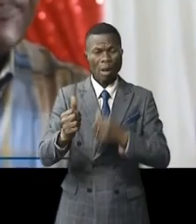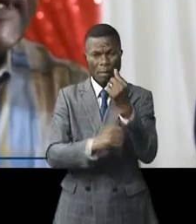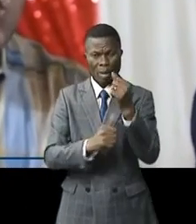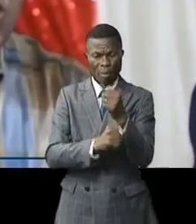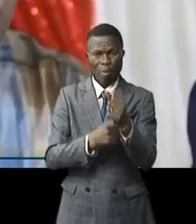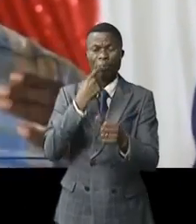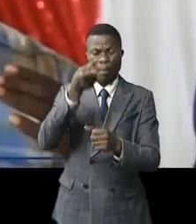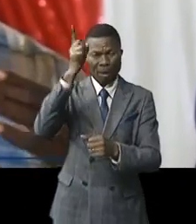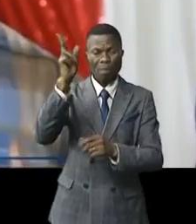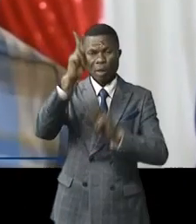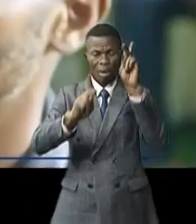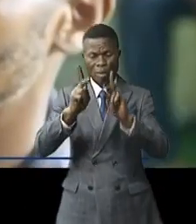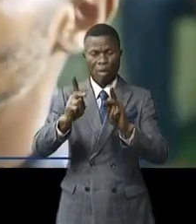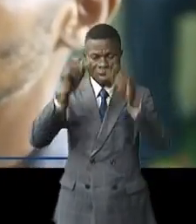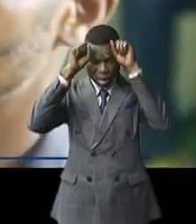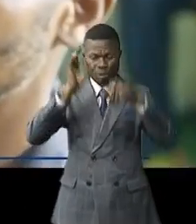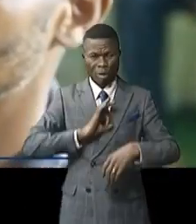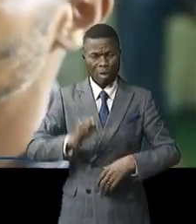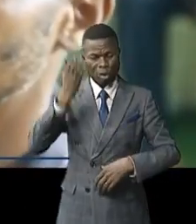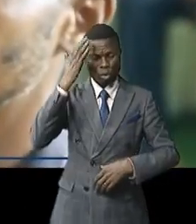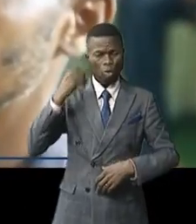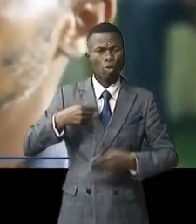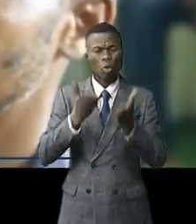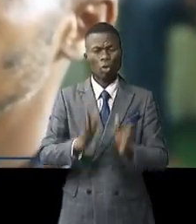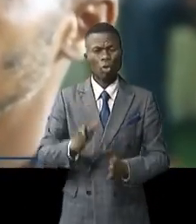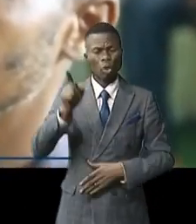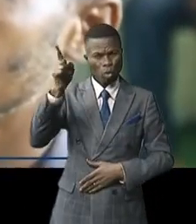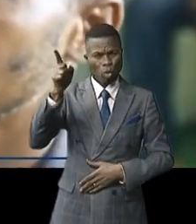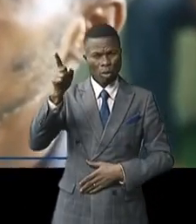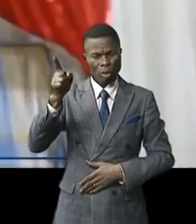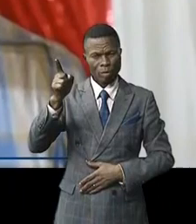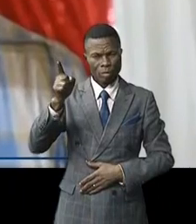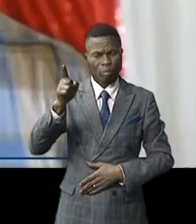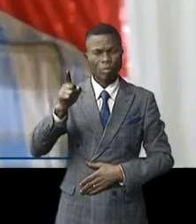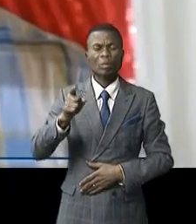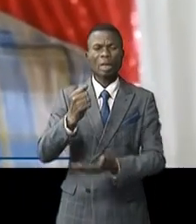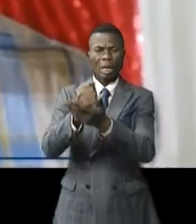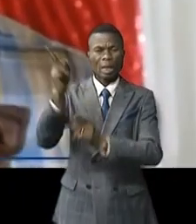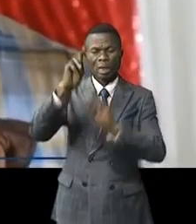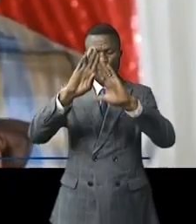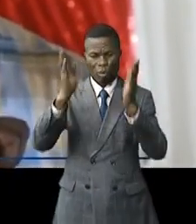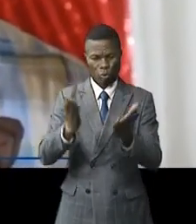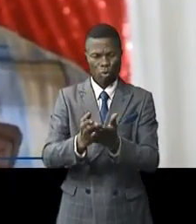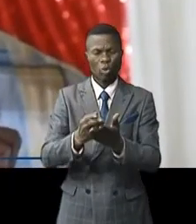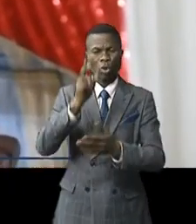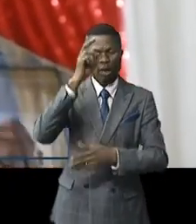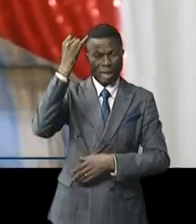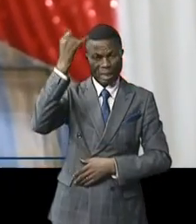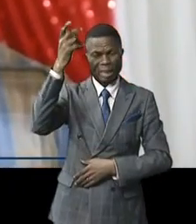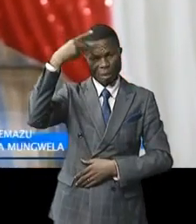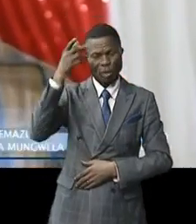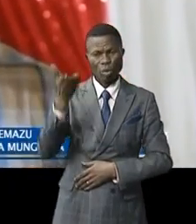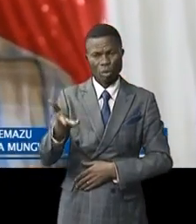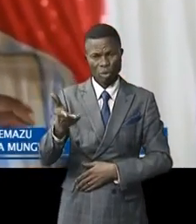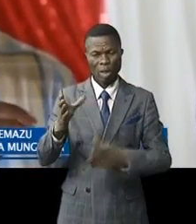dit le peuple est d'abord à notre attendement, nous les craiseurs, nous pensons que celui-là met déjà la population au centre de sa philosophie politique. » C'est